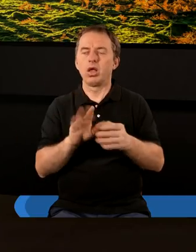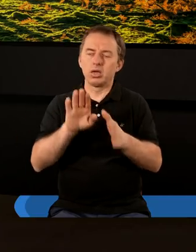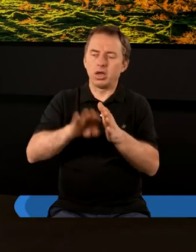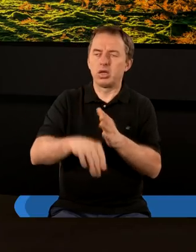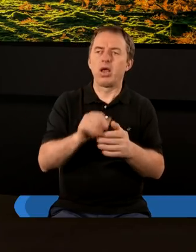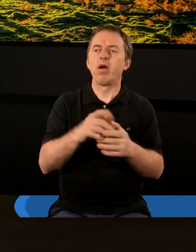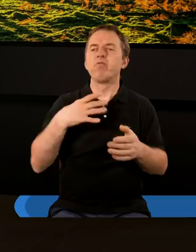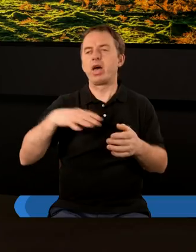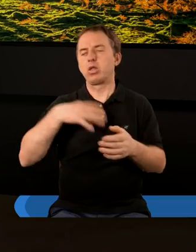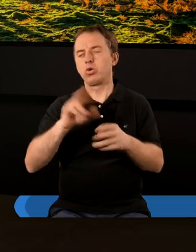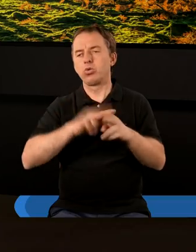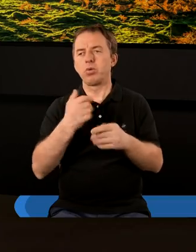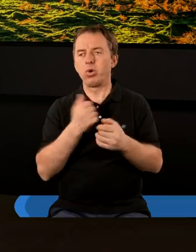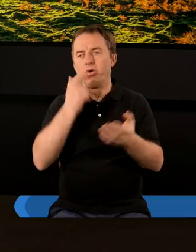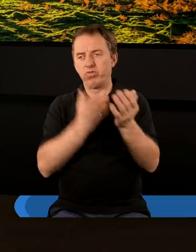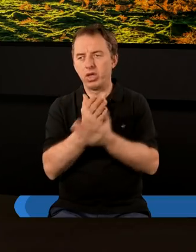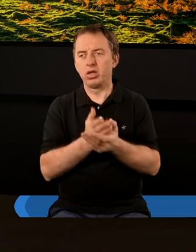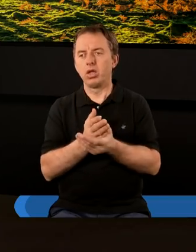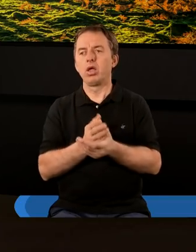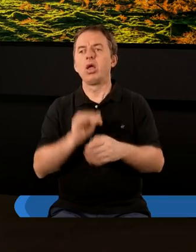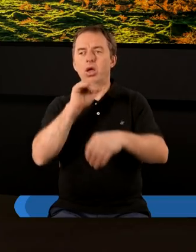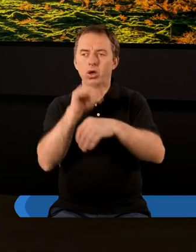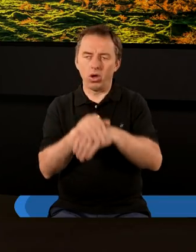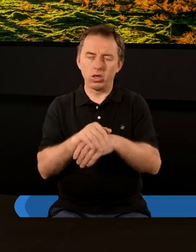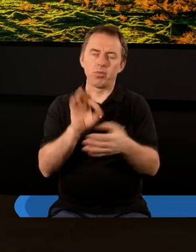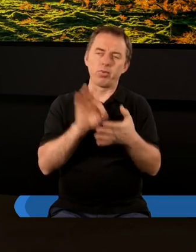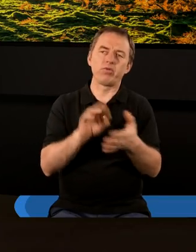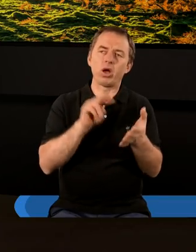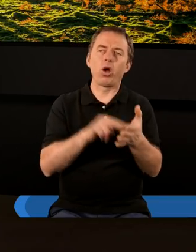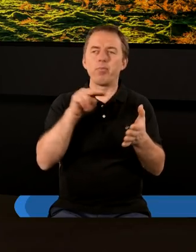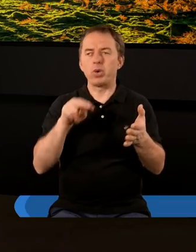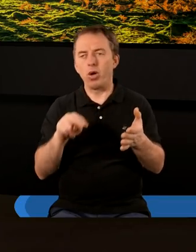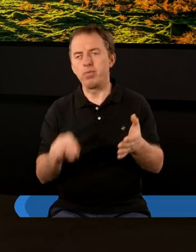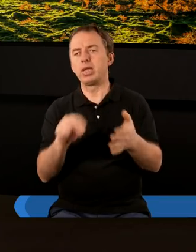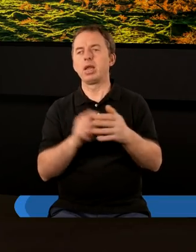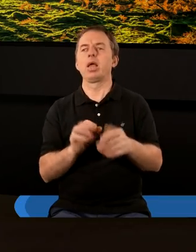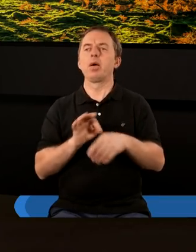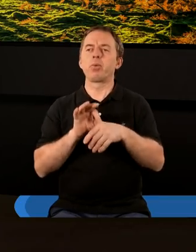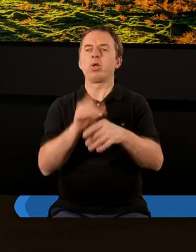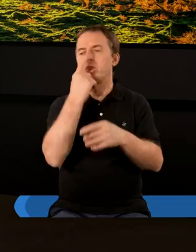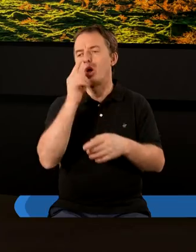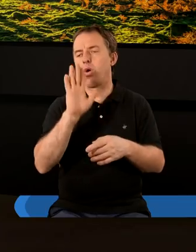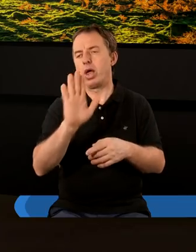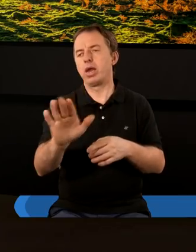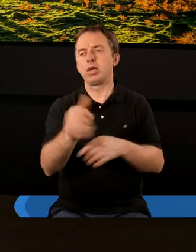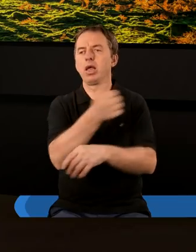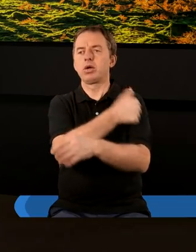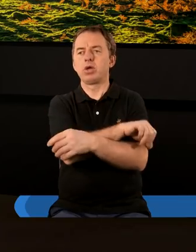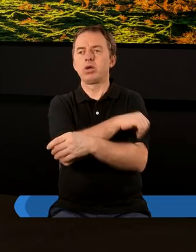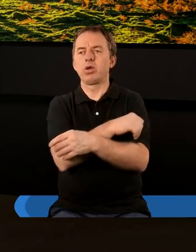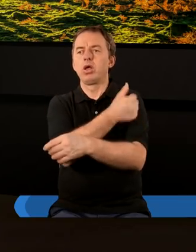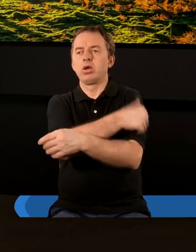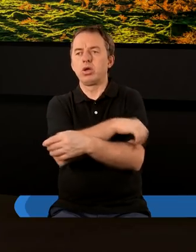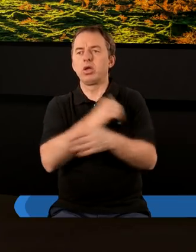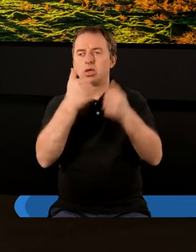standardy, którym był wierny. Że zaczyna godzić się na pewne kompromisy. Wprowadzono tolerancję dla chrześcijaństwa.